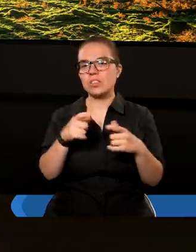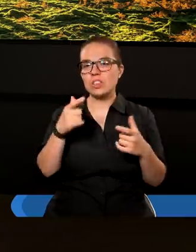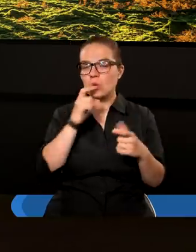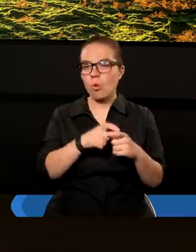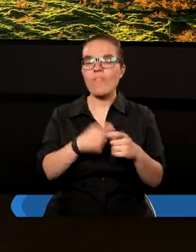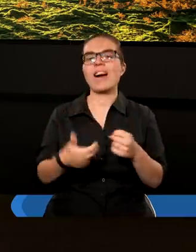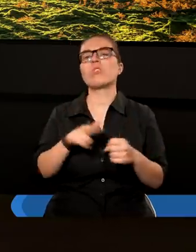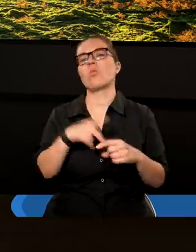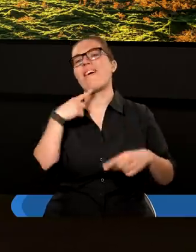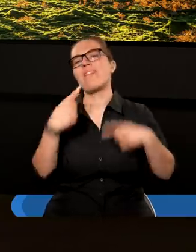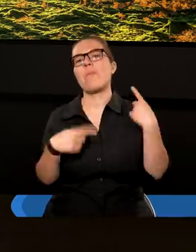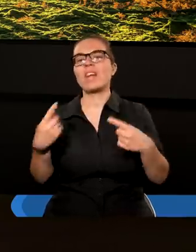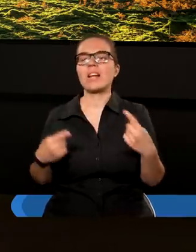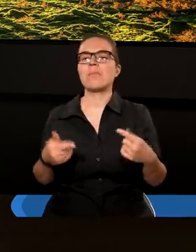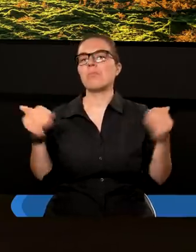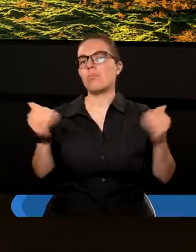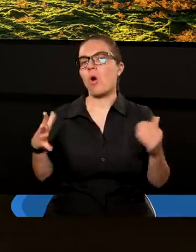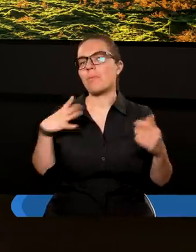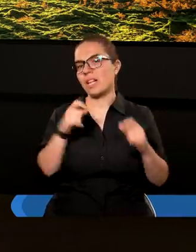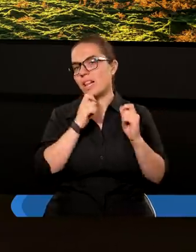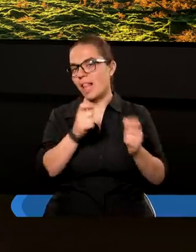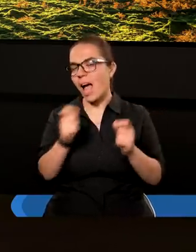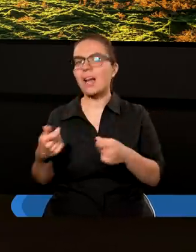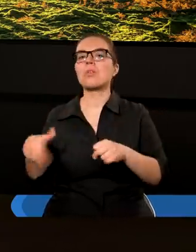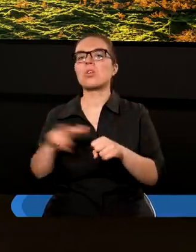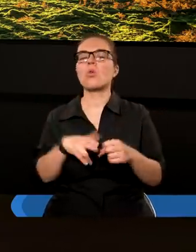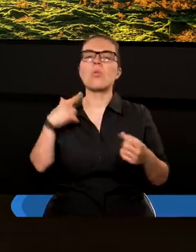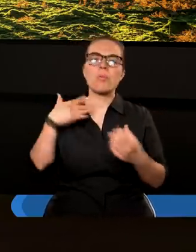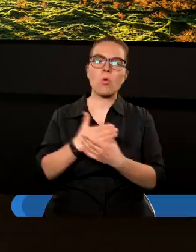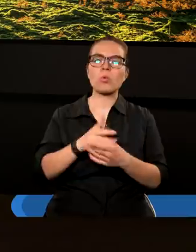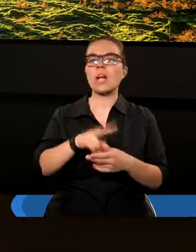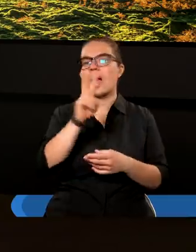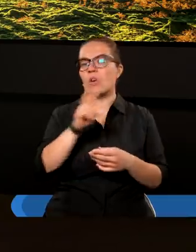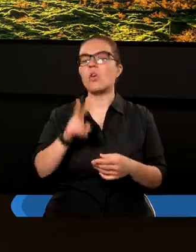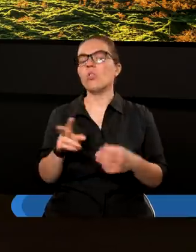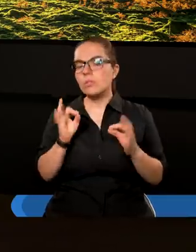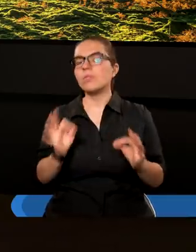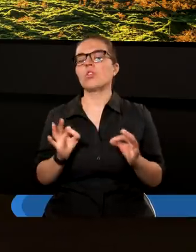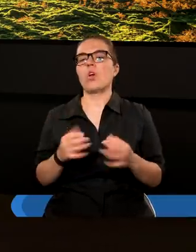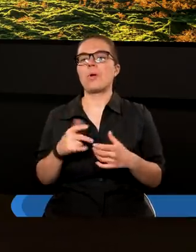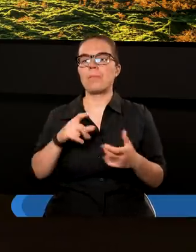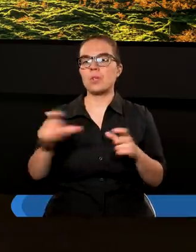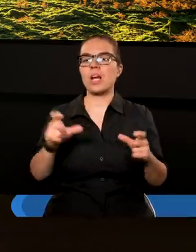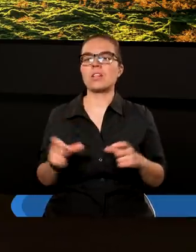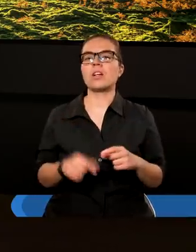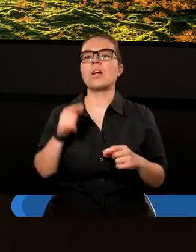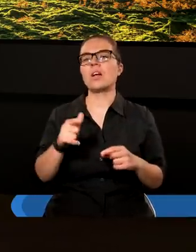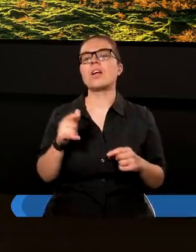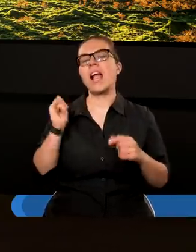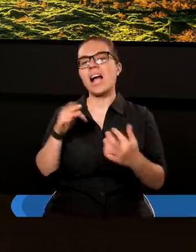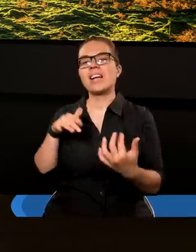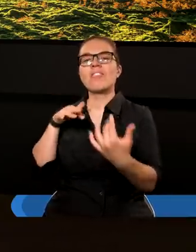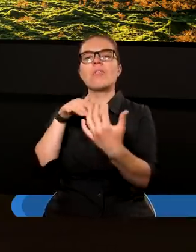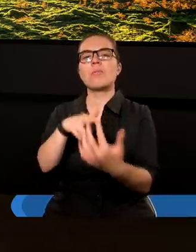słowa, jakie wypowiadamy, mogą być darem, który posłuży dla kogoś ku dobremu. Wpływ, jaki